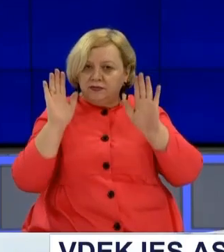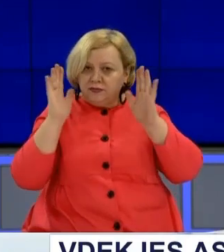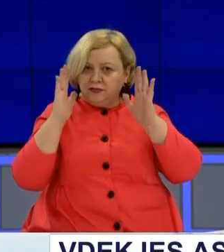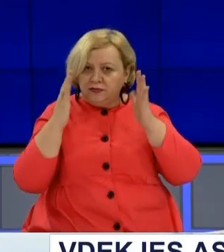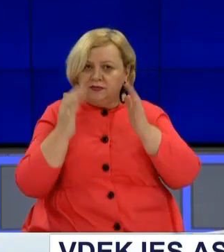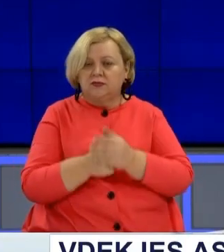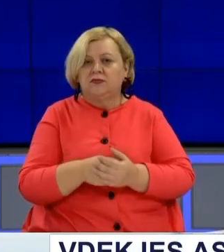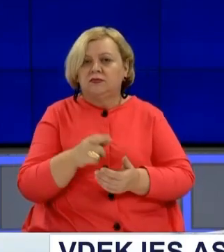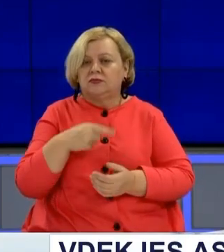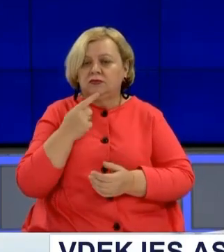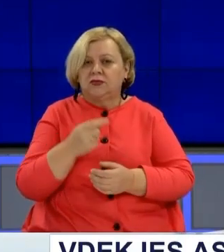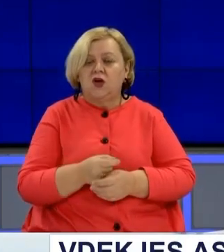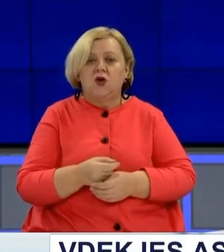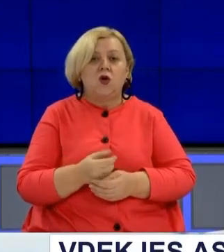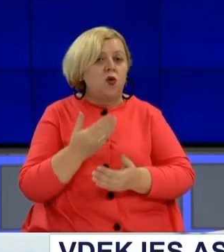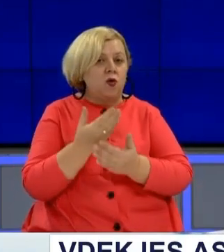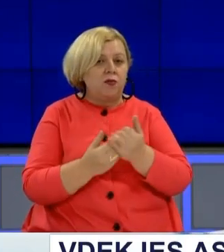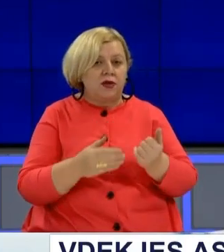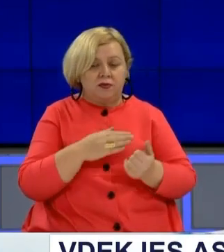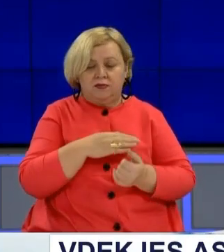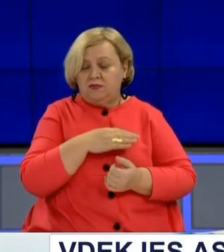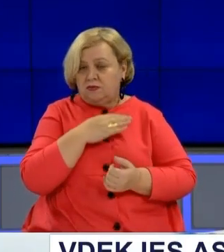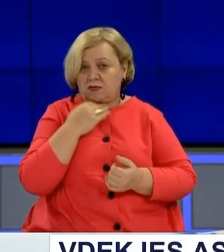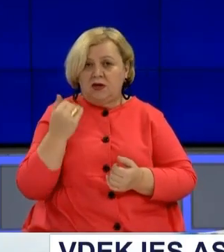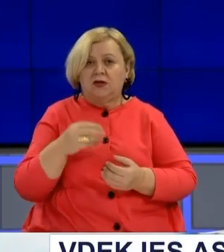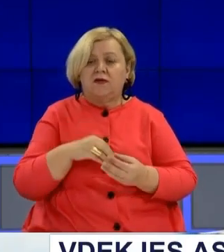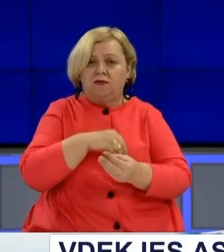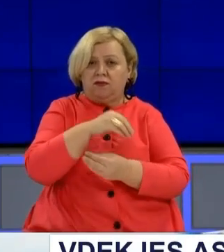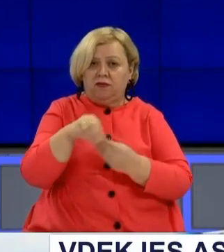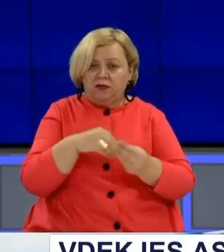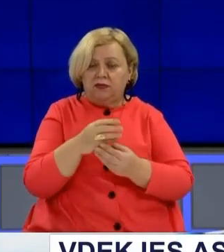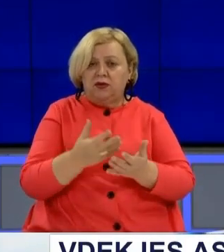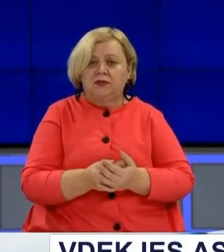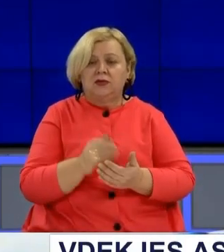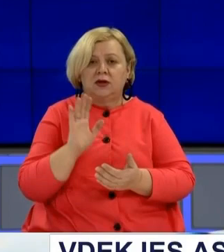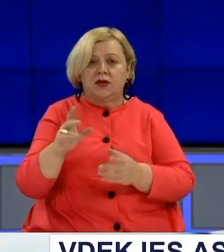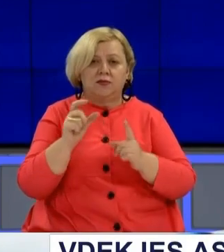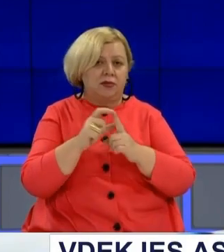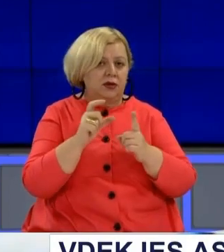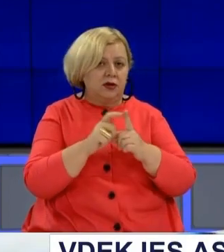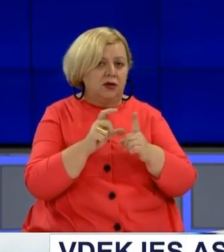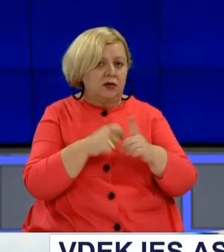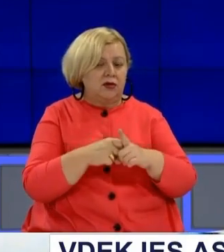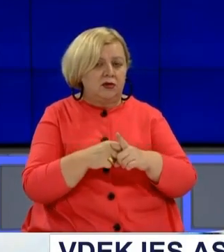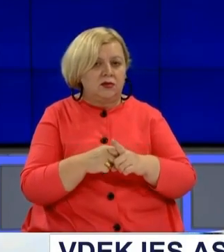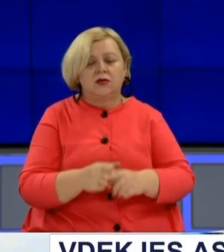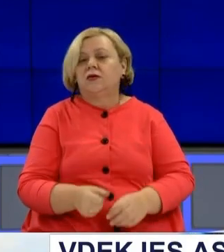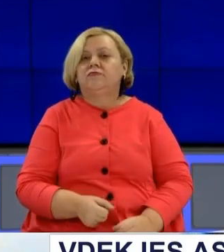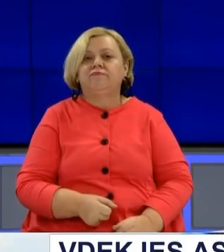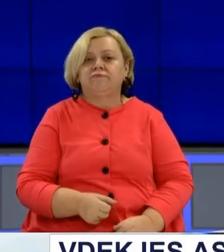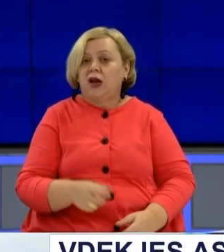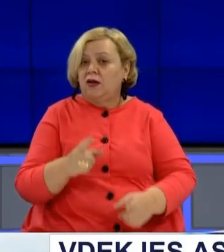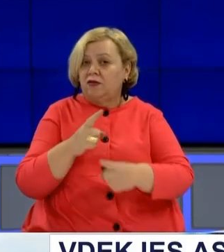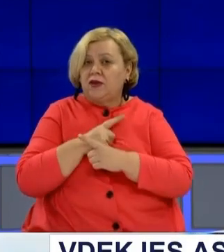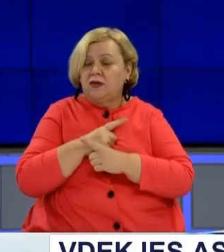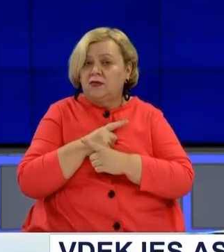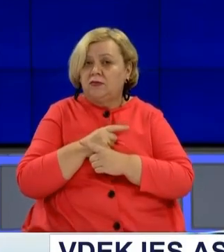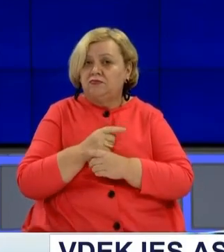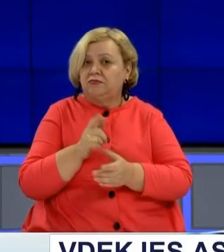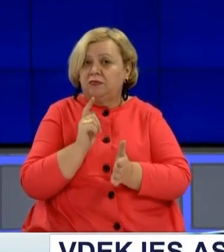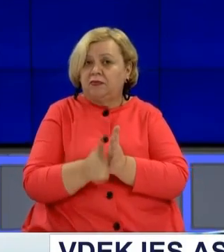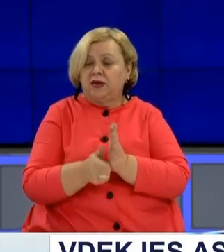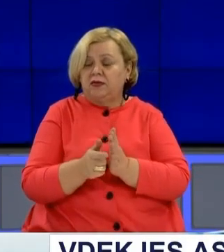në Facebook ka thënës është humbje madhe për familjen istogun dhe partin demokratike të Kosovës dhe ke papritur antari dhe